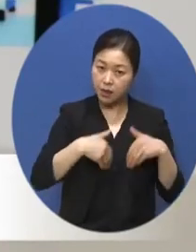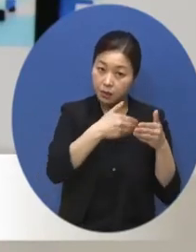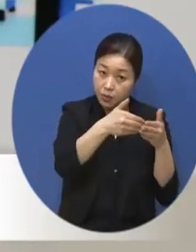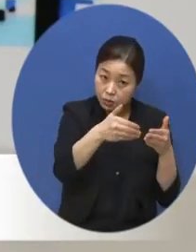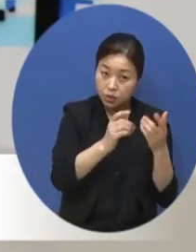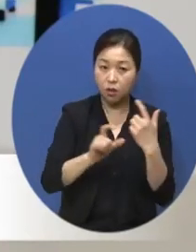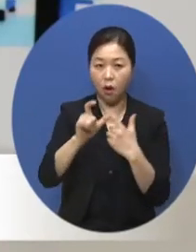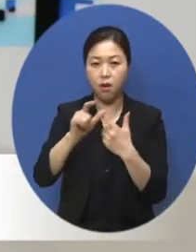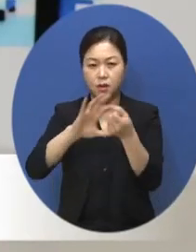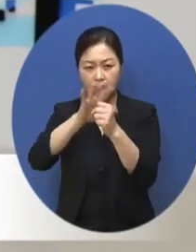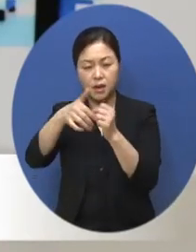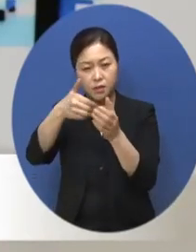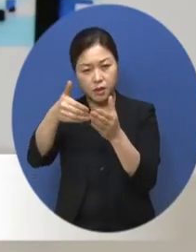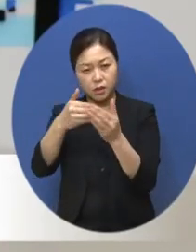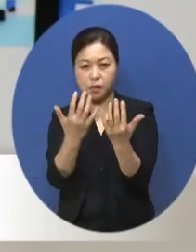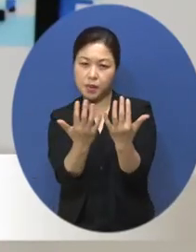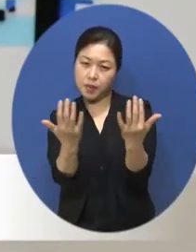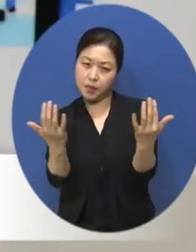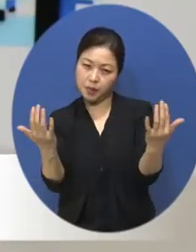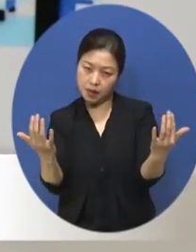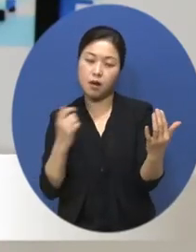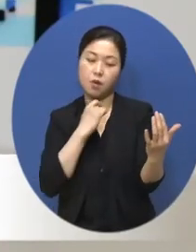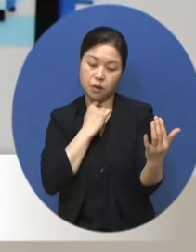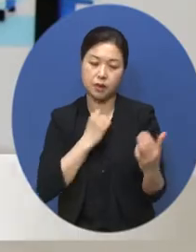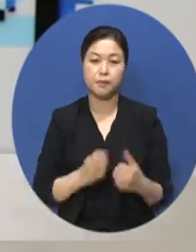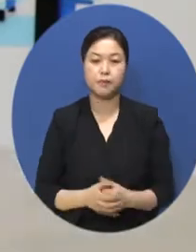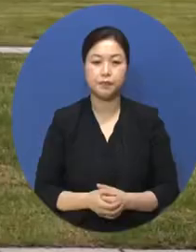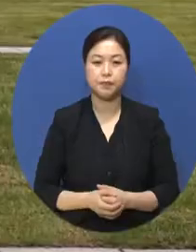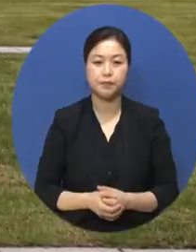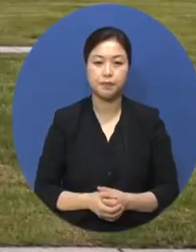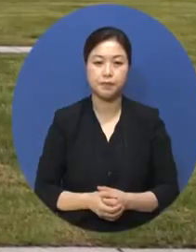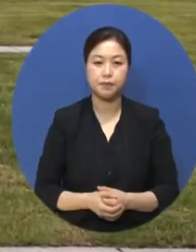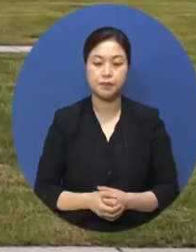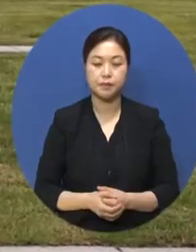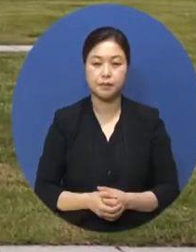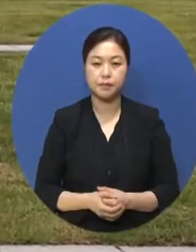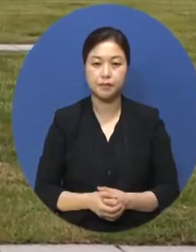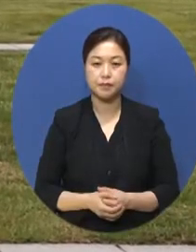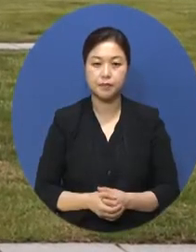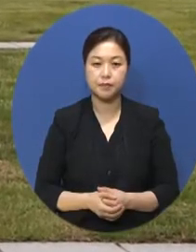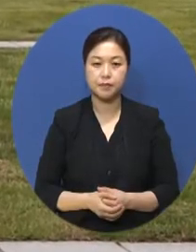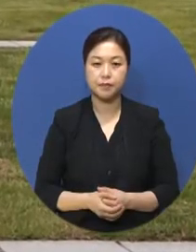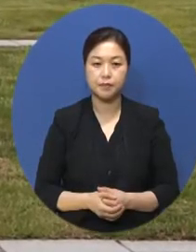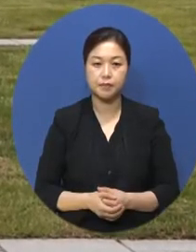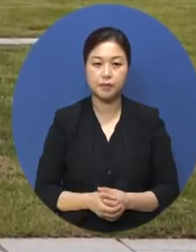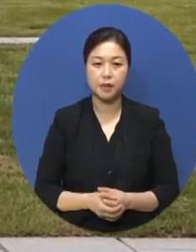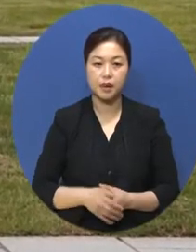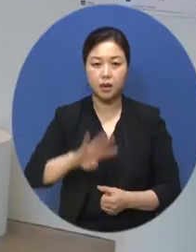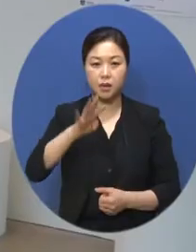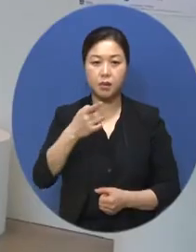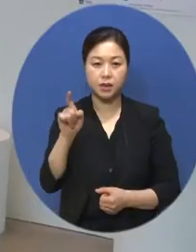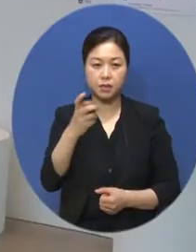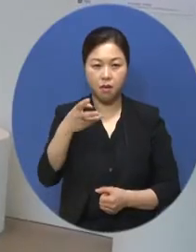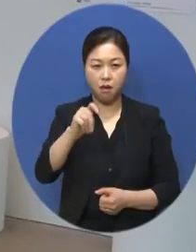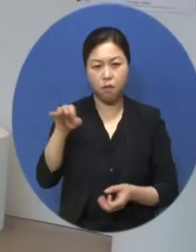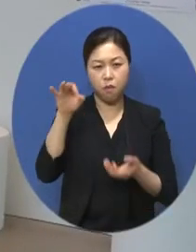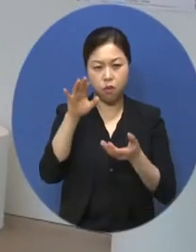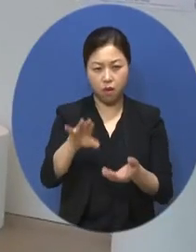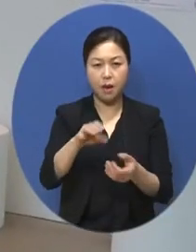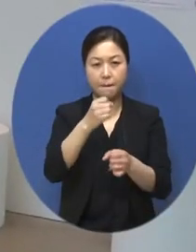미술의 흐름을 전시하는 공간으로 자리매김할 것 같습니다. 410억 원을 들여지어진 전남